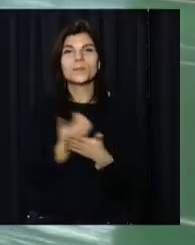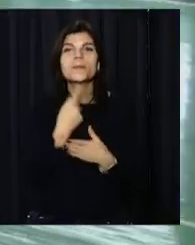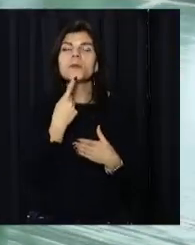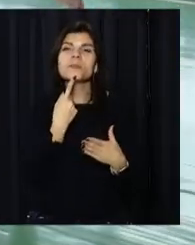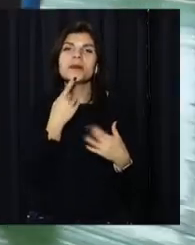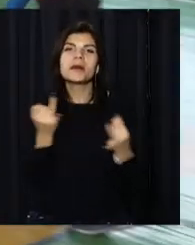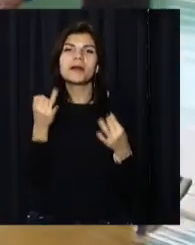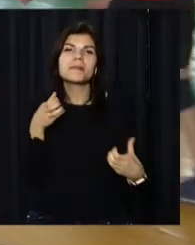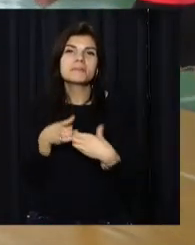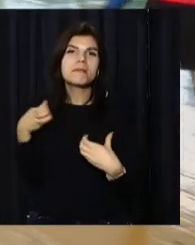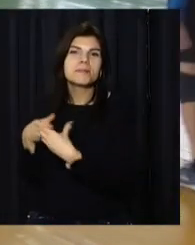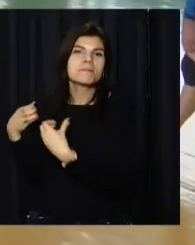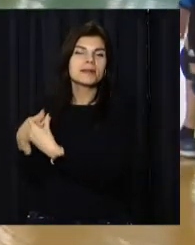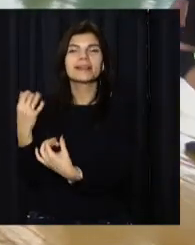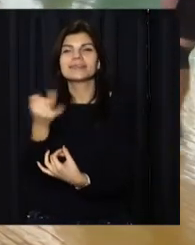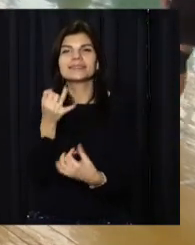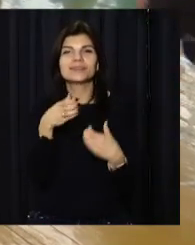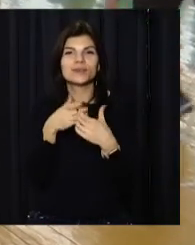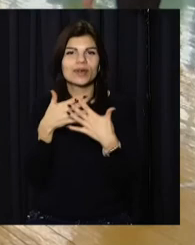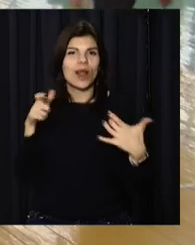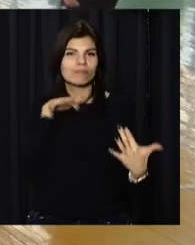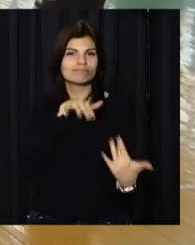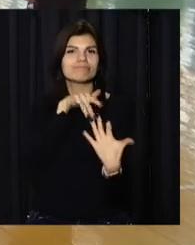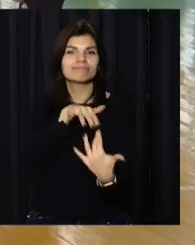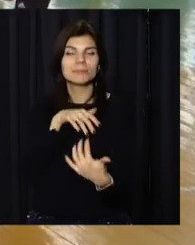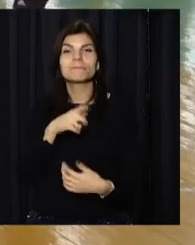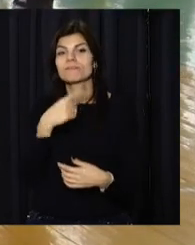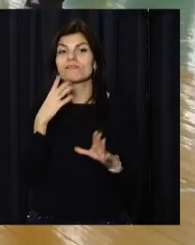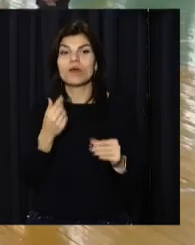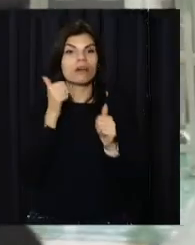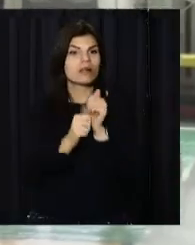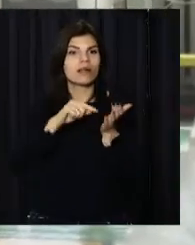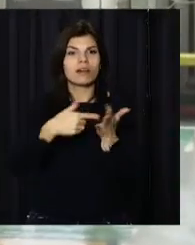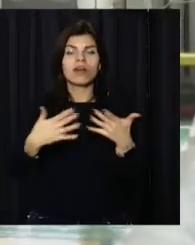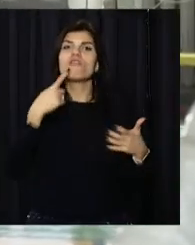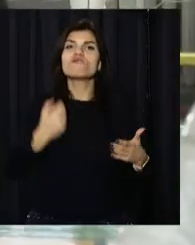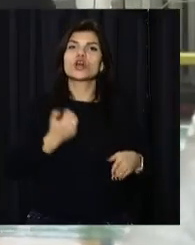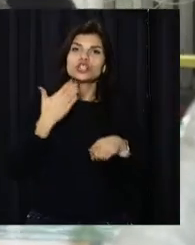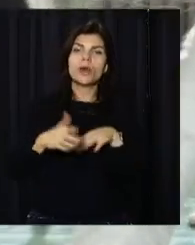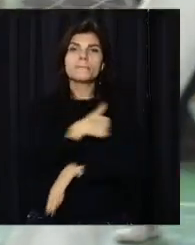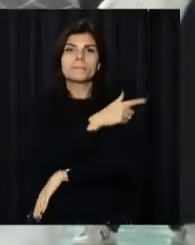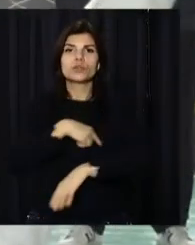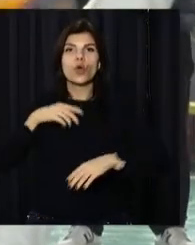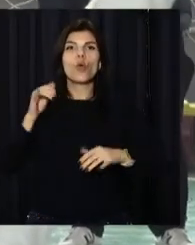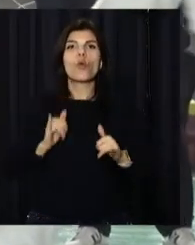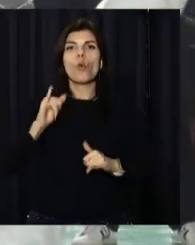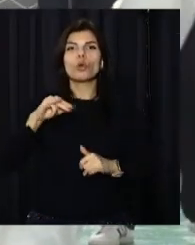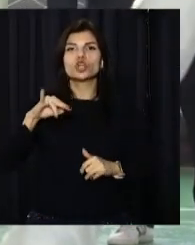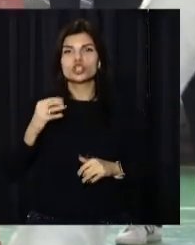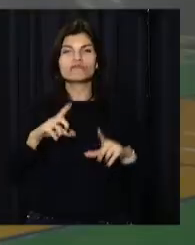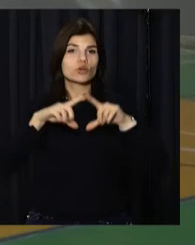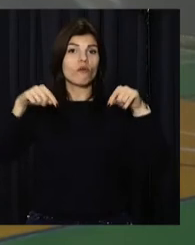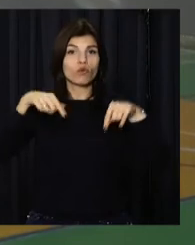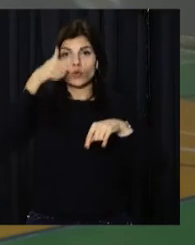Зазвичай волейбольний турнір пам'яті героїв Небесної сотні проводять у різних місцях – військових частинах, медичних училищах, школах.